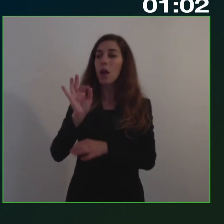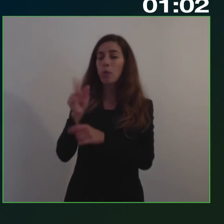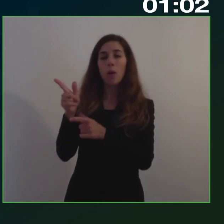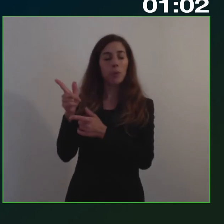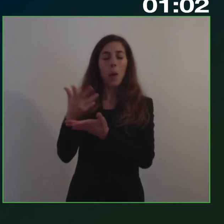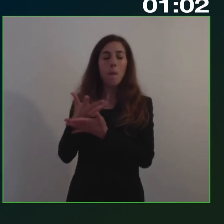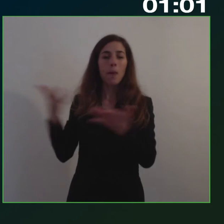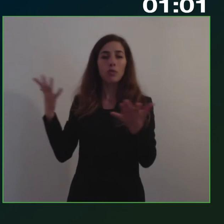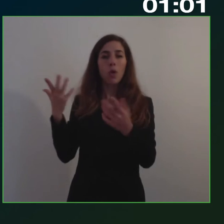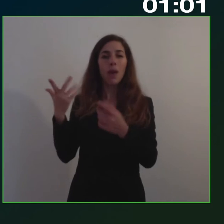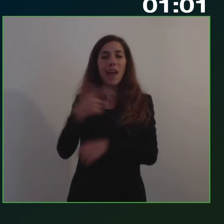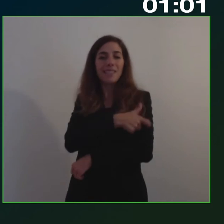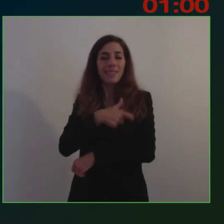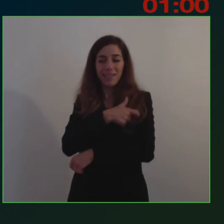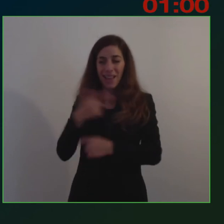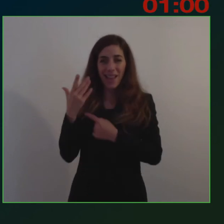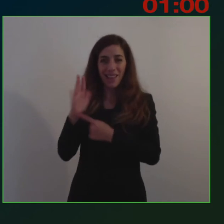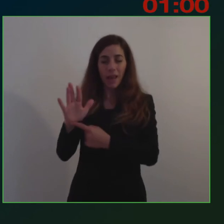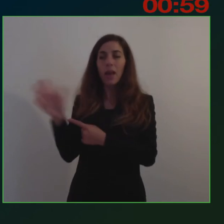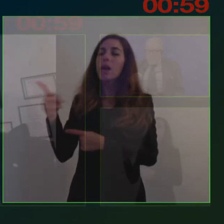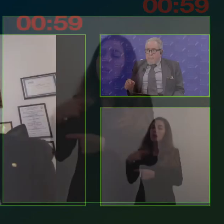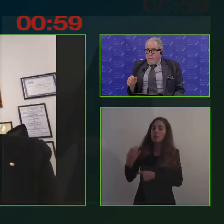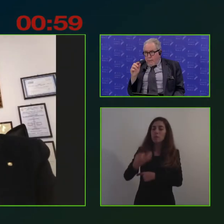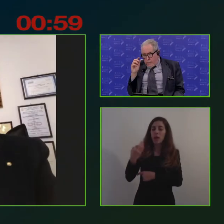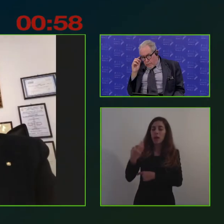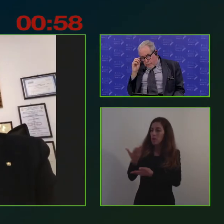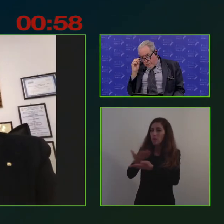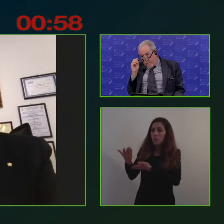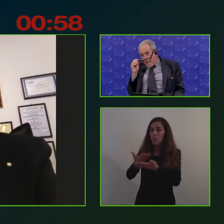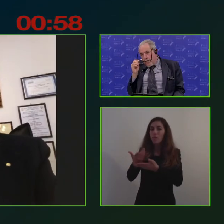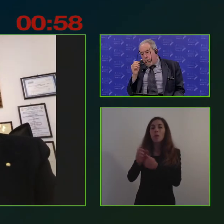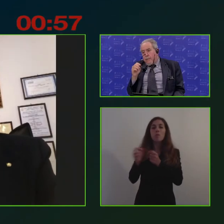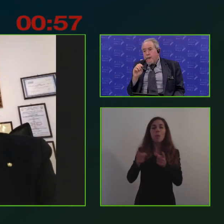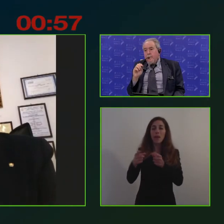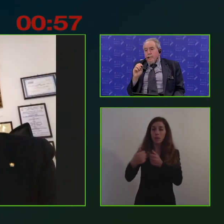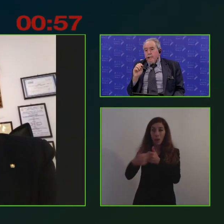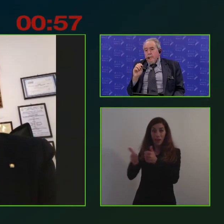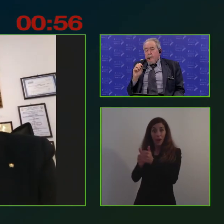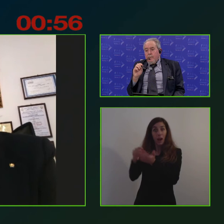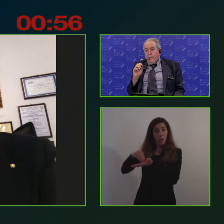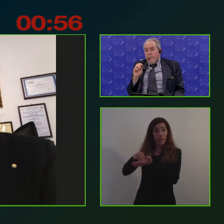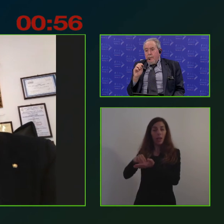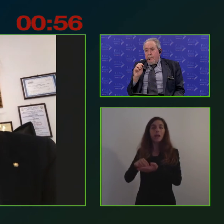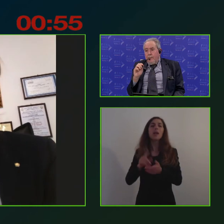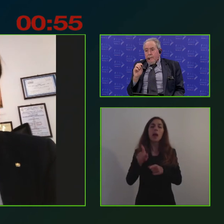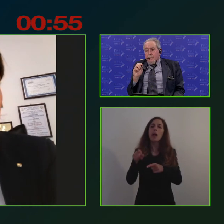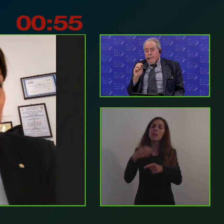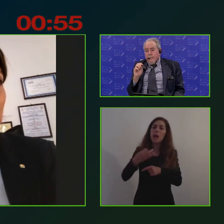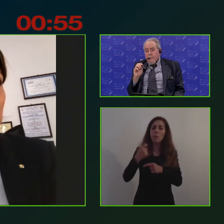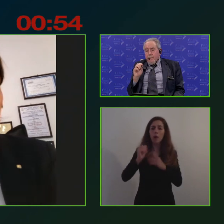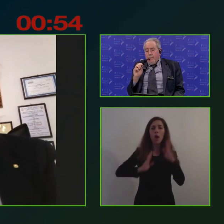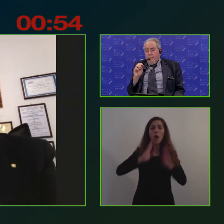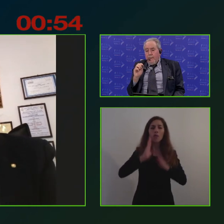sindacali con le quali spesso ci compiamo proprio nel parariato, nel conflitto, adesso serrato con la pubblica